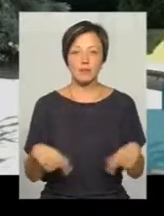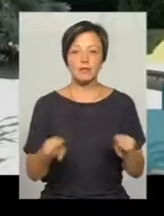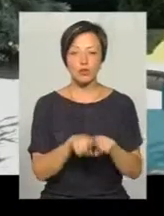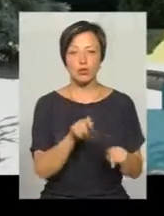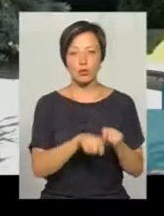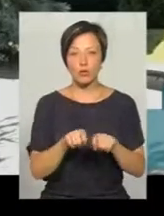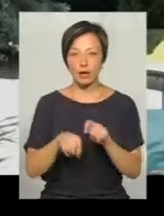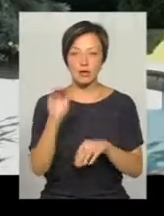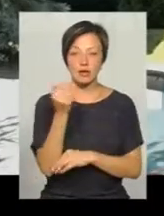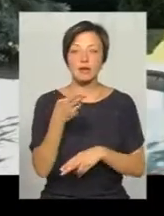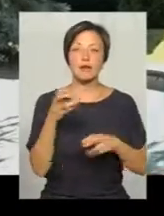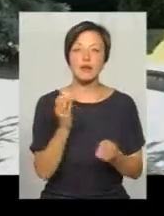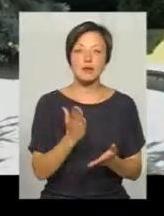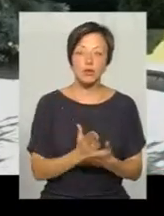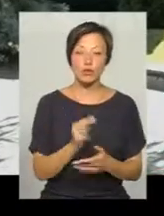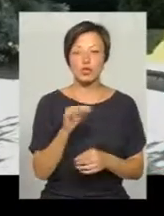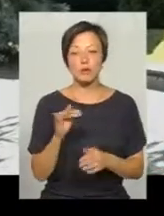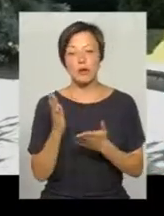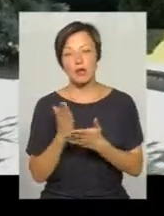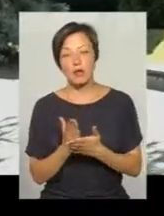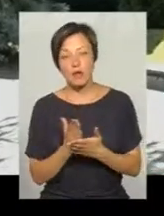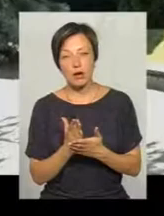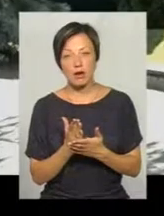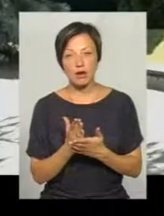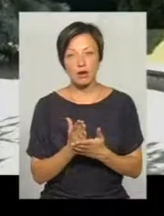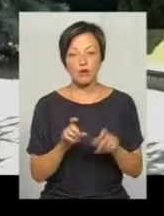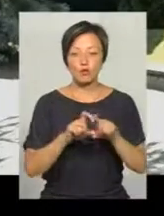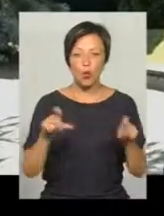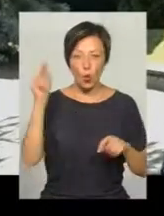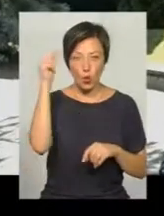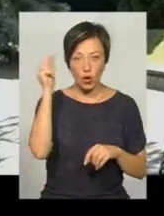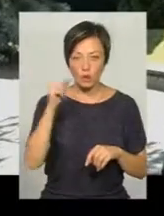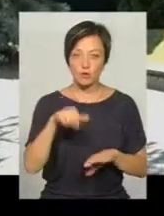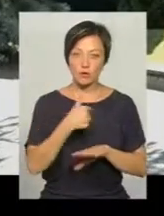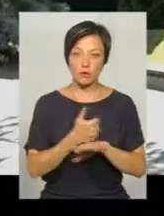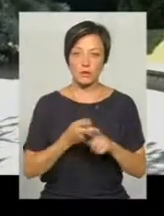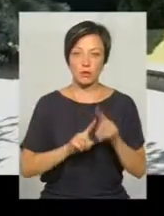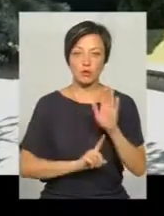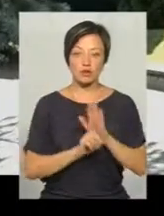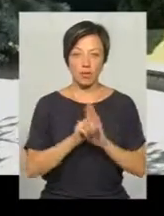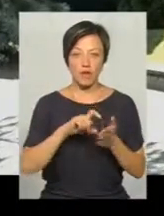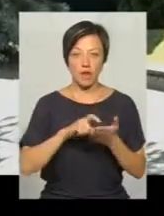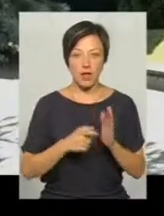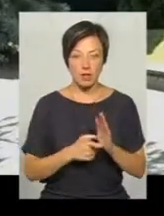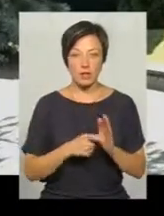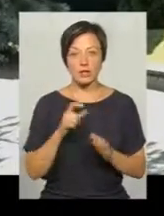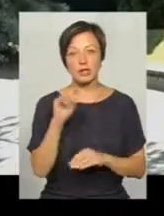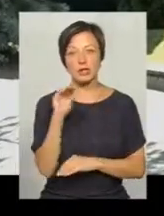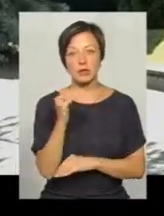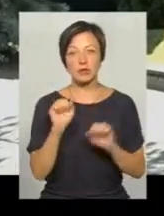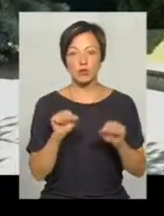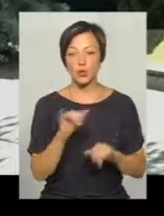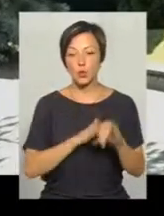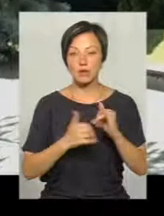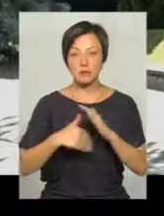контролювати дитину, де дитина знаходиться, чи вона перебуває у школі, там в основному це початкові класи, так, дитина, що вона може